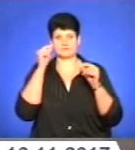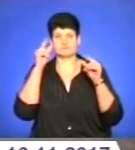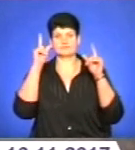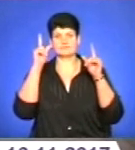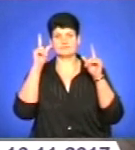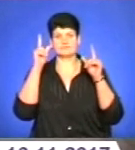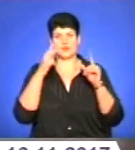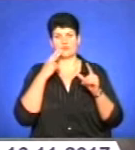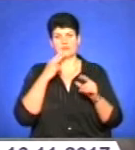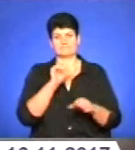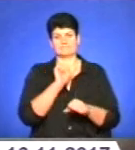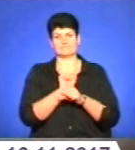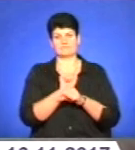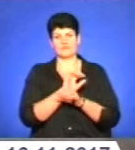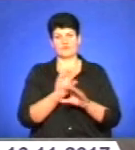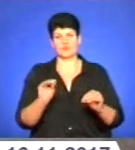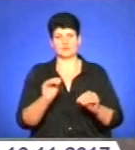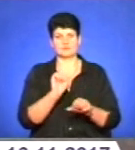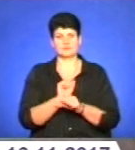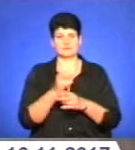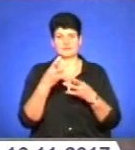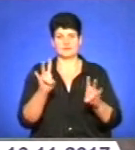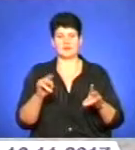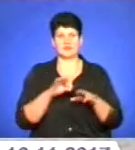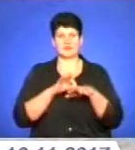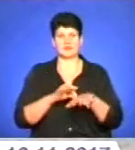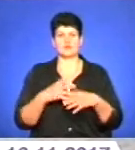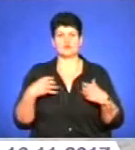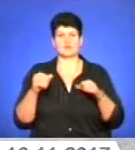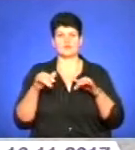запалив, і всіх закликаю не палити. Відніть здоровий спосіб життя.